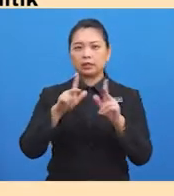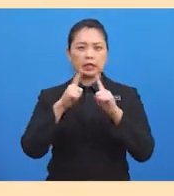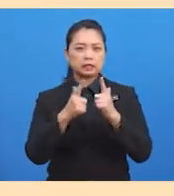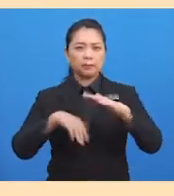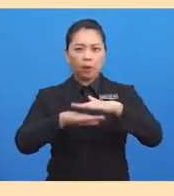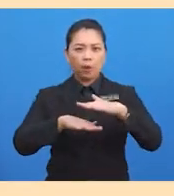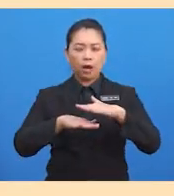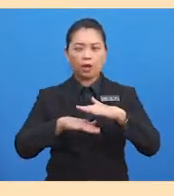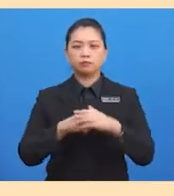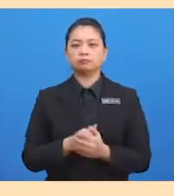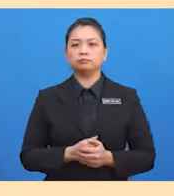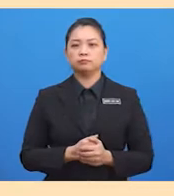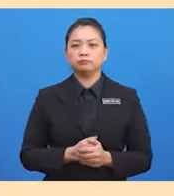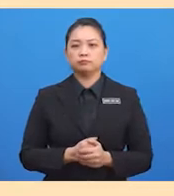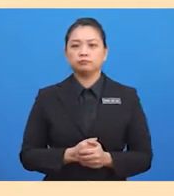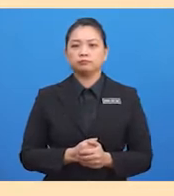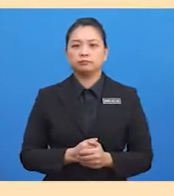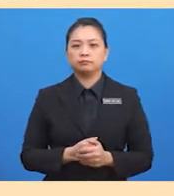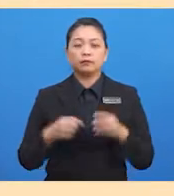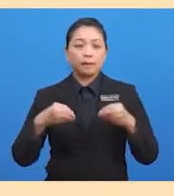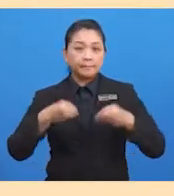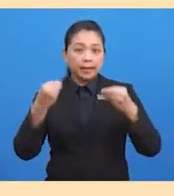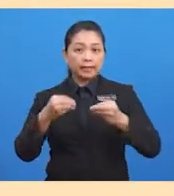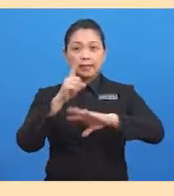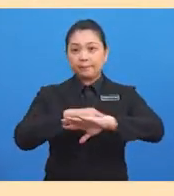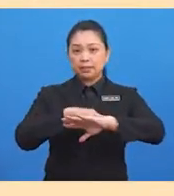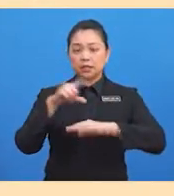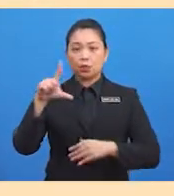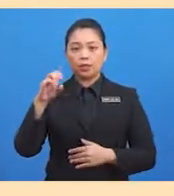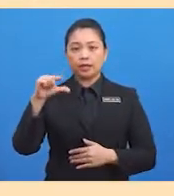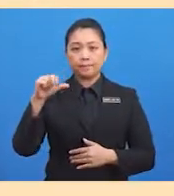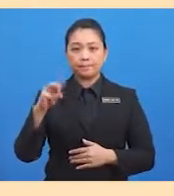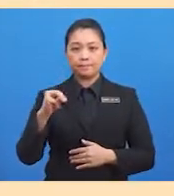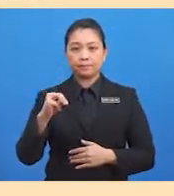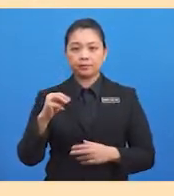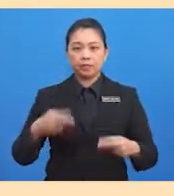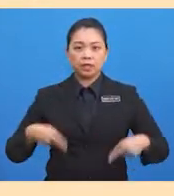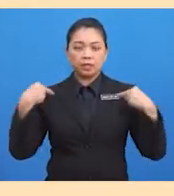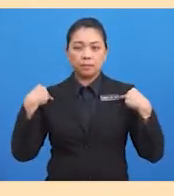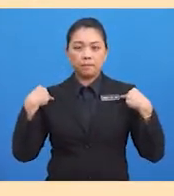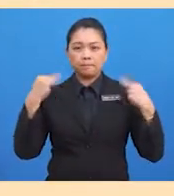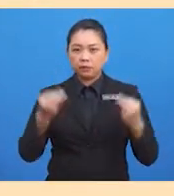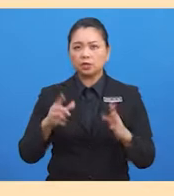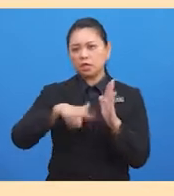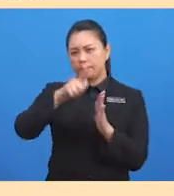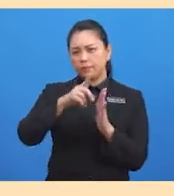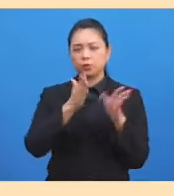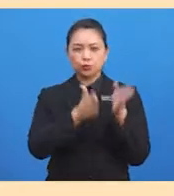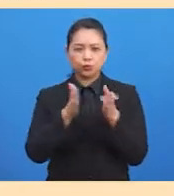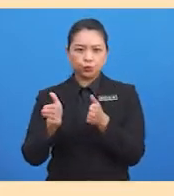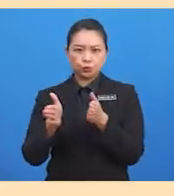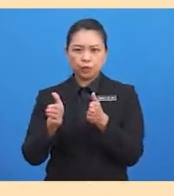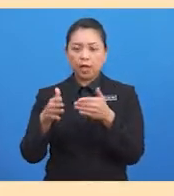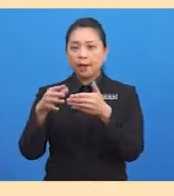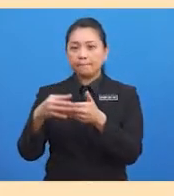Pada zaman logam, kehidupan manusia lebih tersusun. pemimpin bertanggungjawab